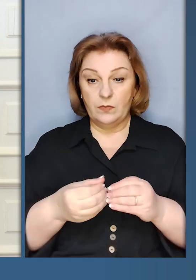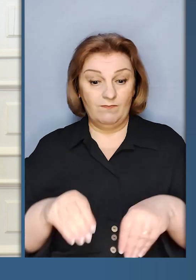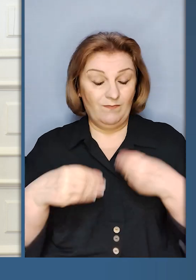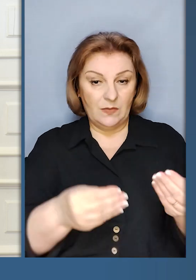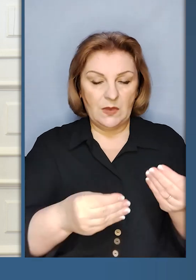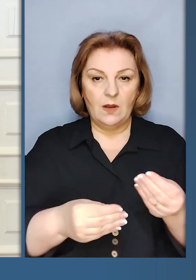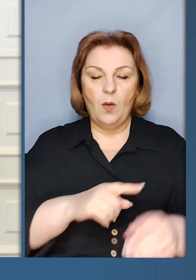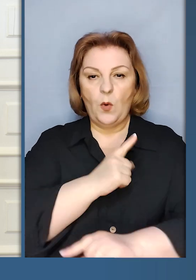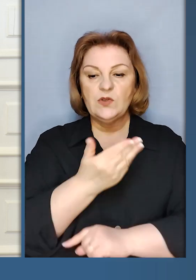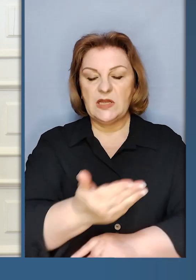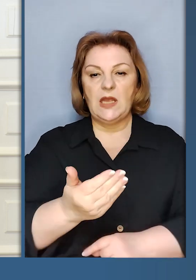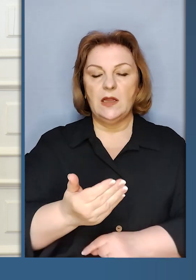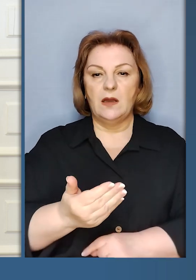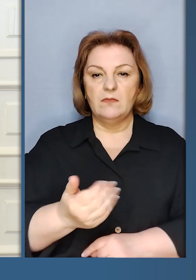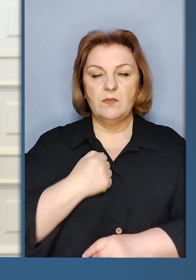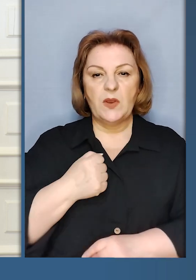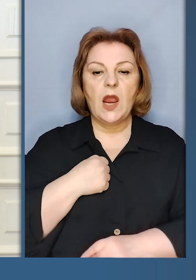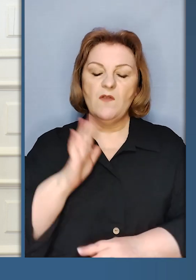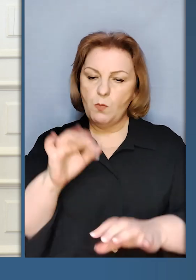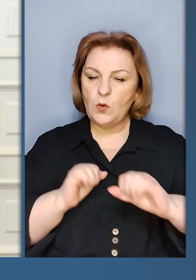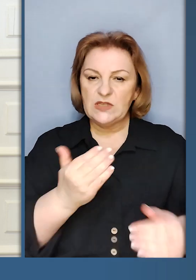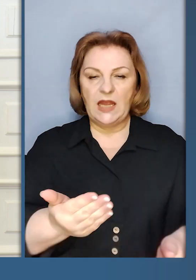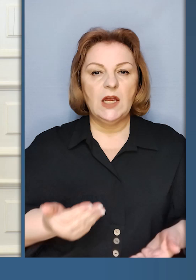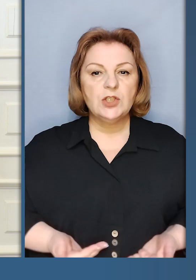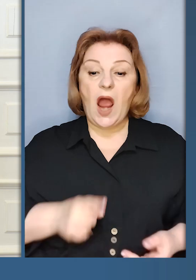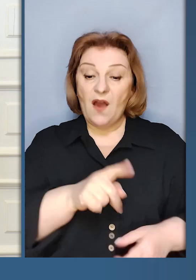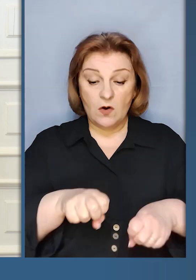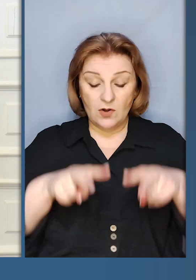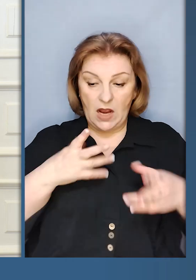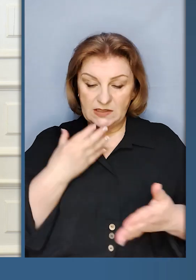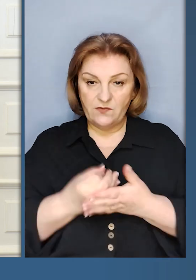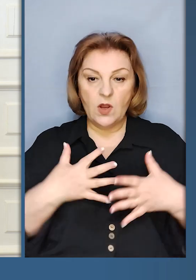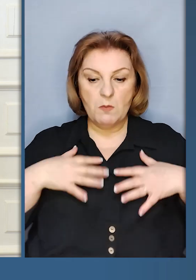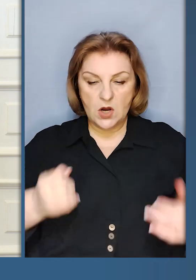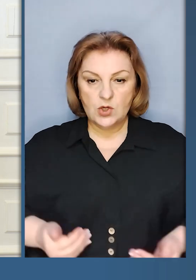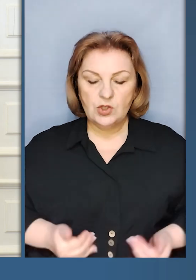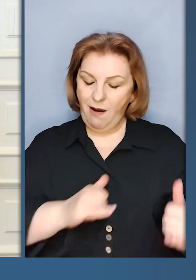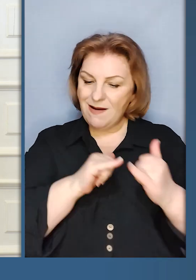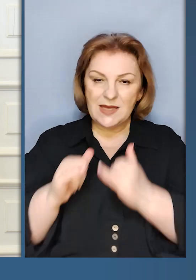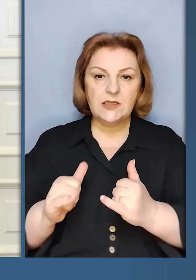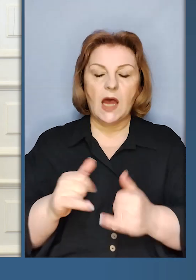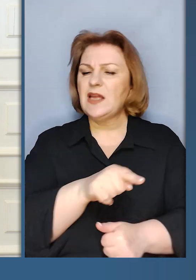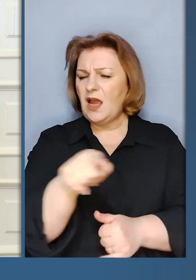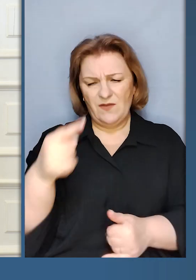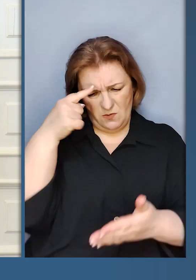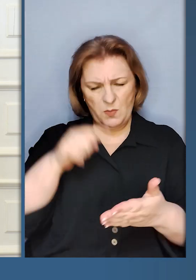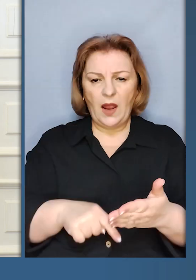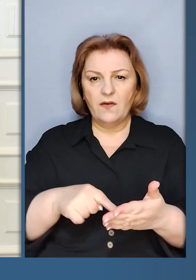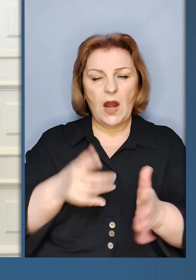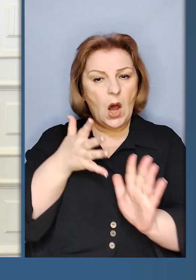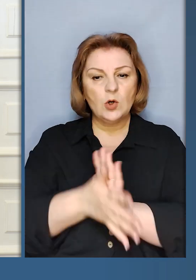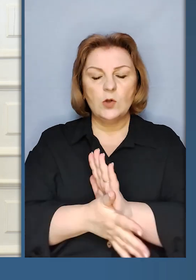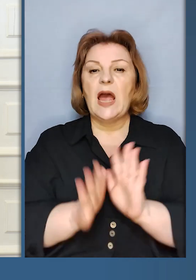І будемо захищати їх життя. Бо вони ризикують своїм життям заради, я впевнений, ви це